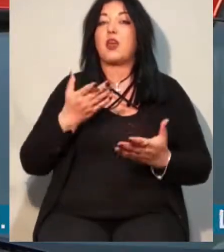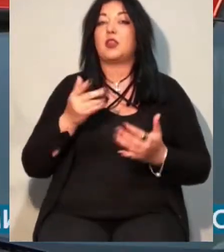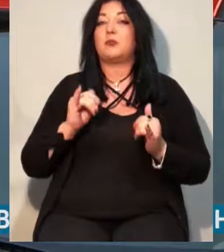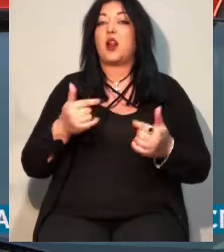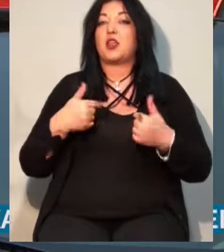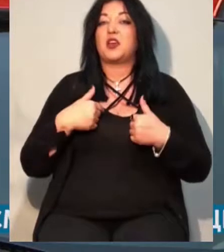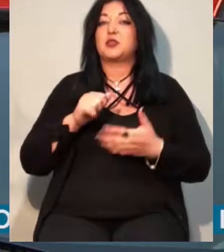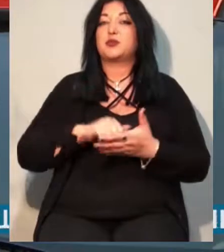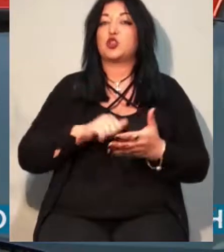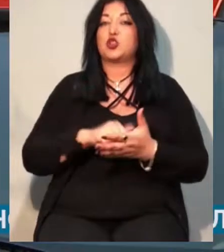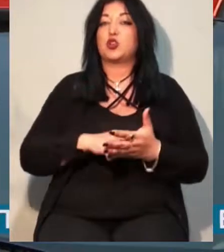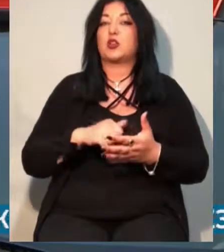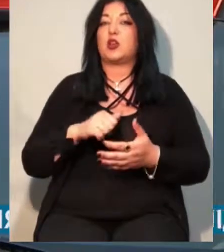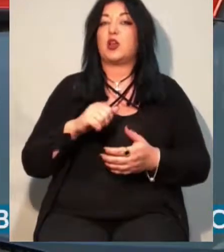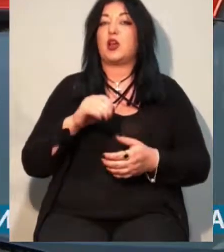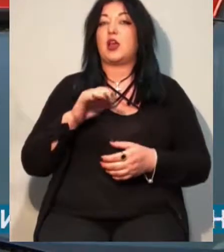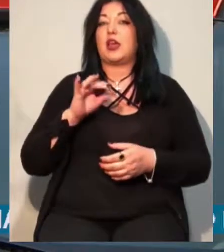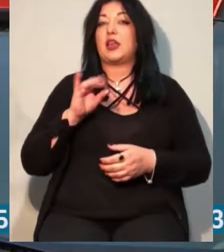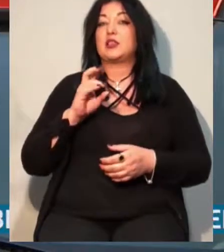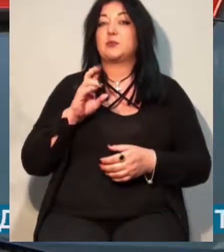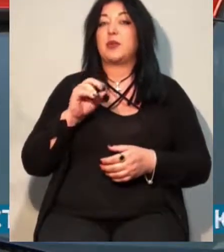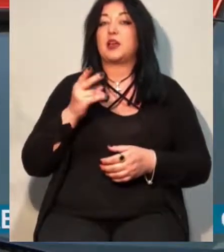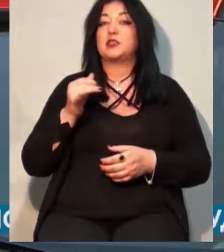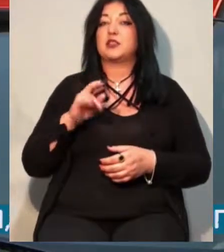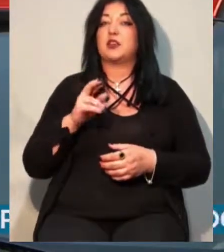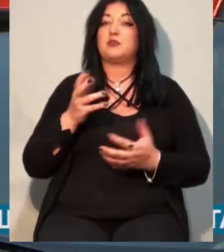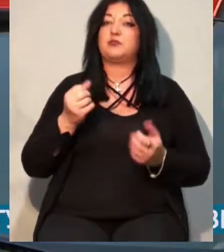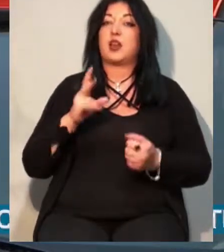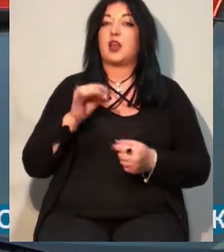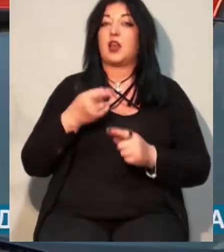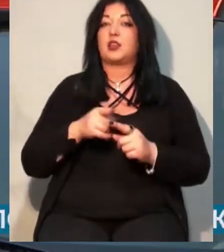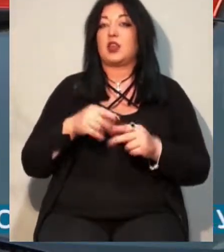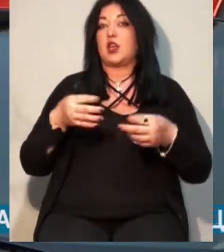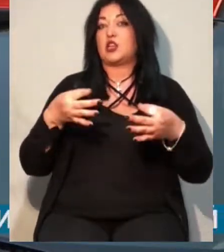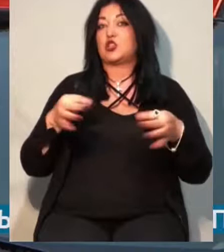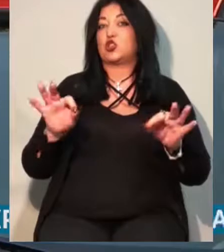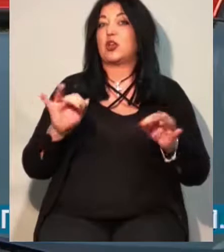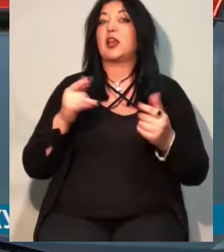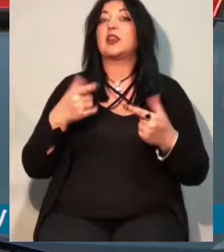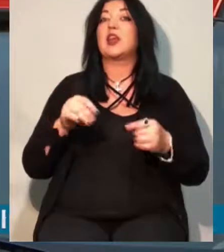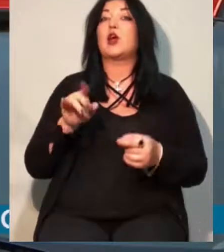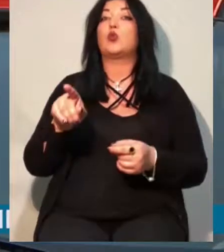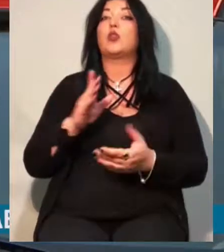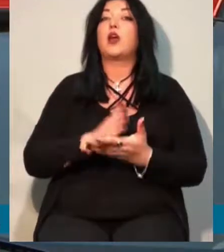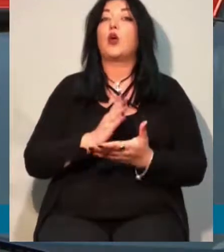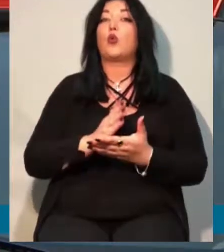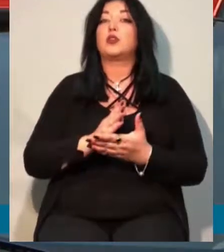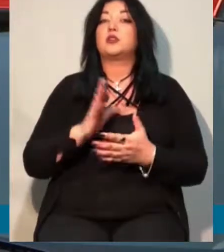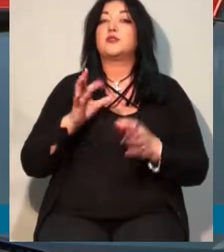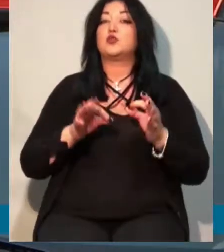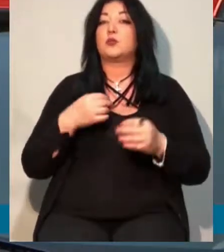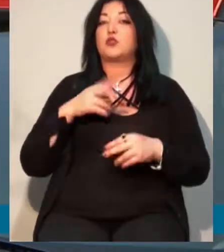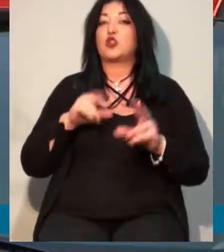інспекція аннулировала це розрешення. І діло знаходиться в суді. Ми считаємо, що інспекція